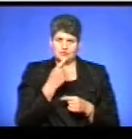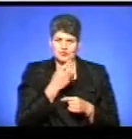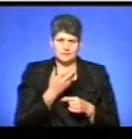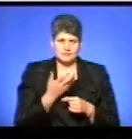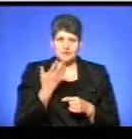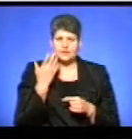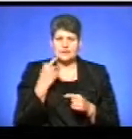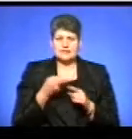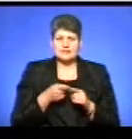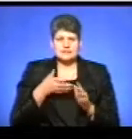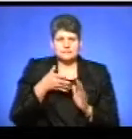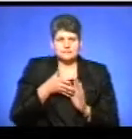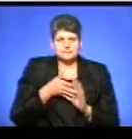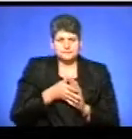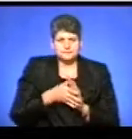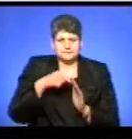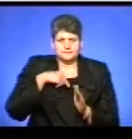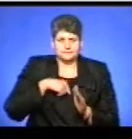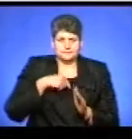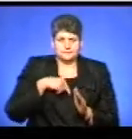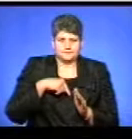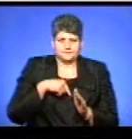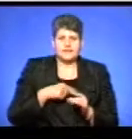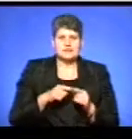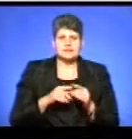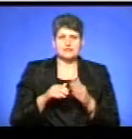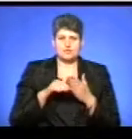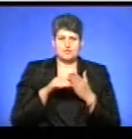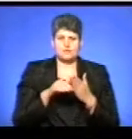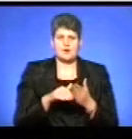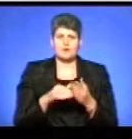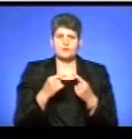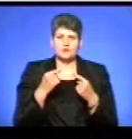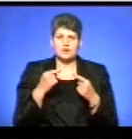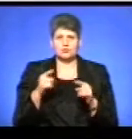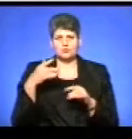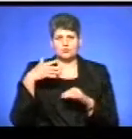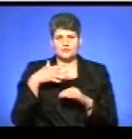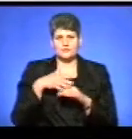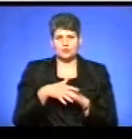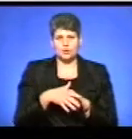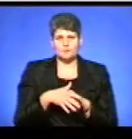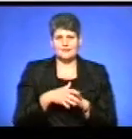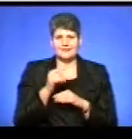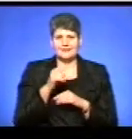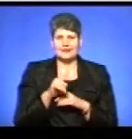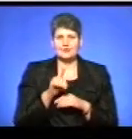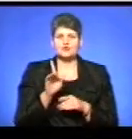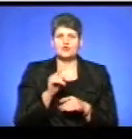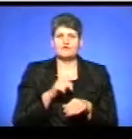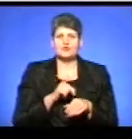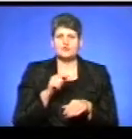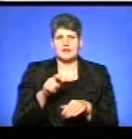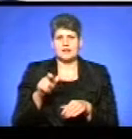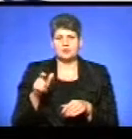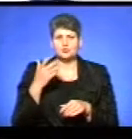Коли це пропускаєш через себе, то це допомагає зовсім по-іншому усвідомити те, що відчували люди,